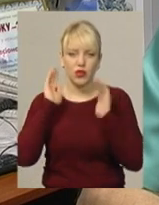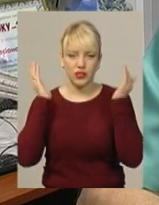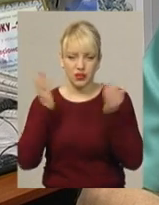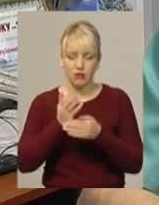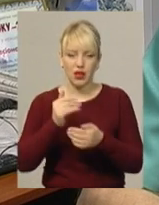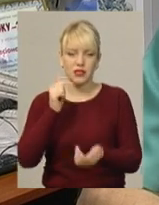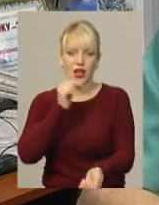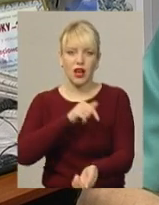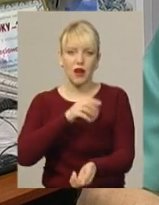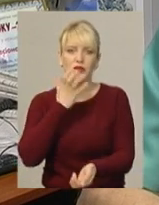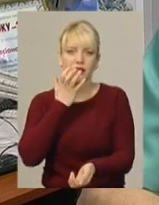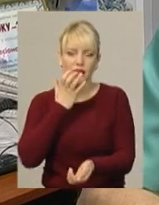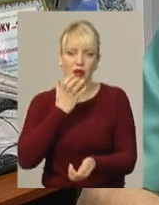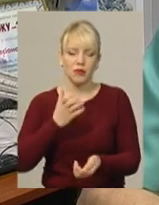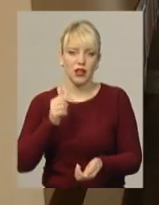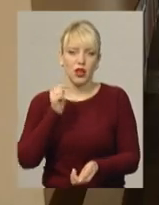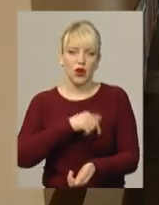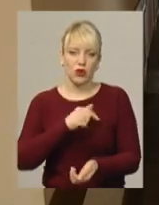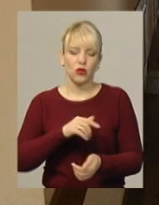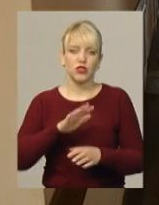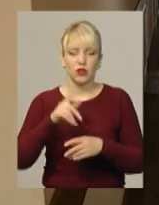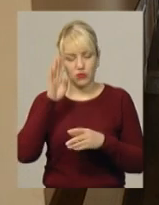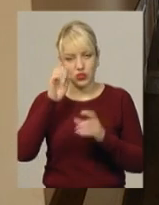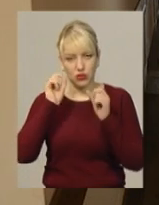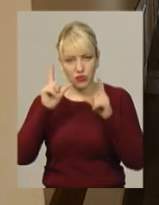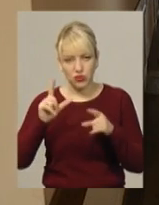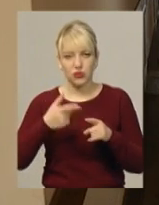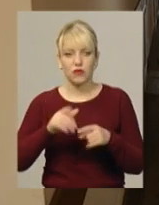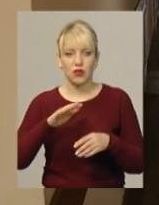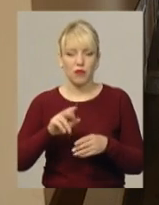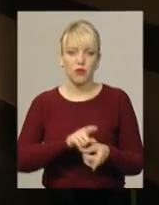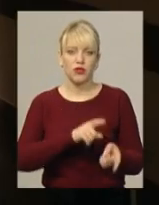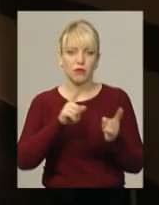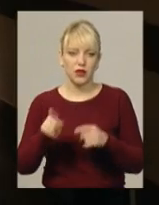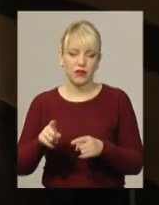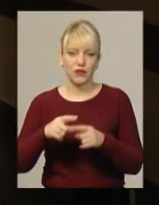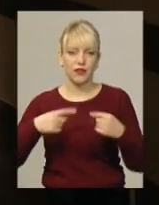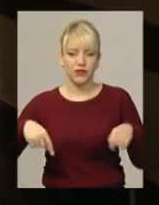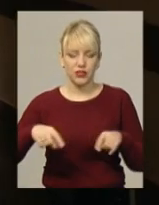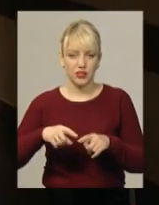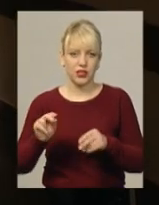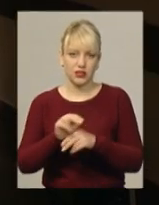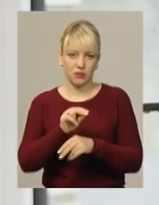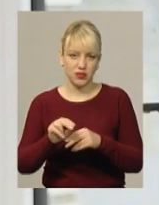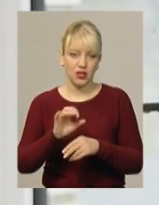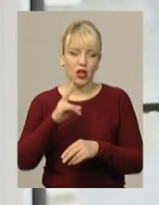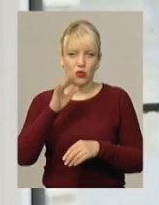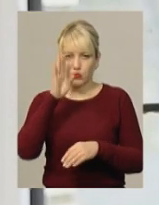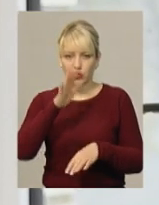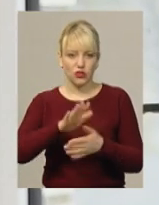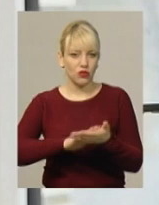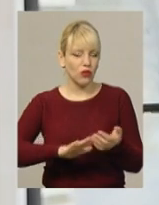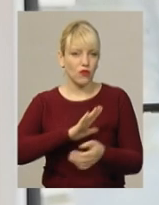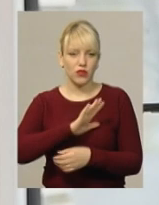розчини, через деякий час він прийшов до свідомості. Після цього чоловіка перевели в терапевтичне відділення та довго він там не пробув. Написав